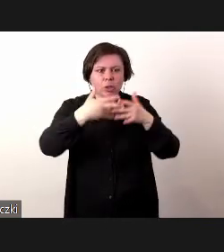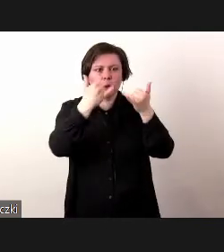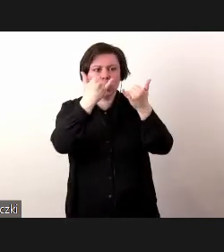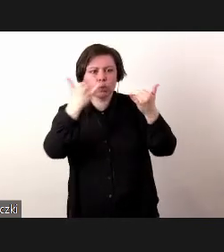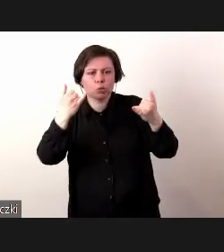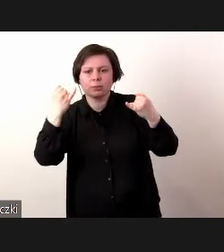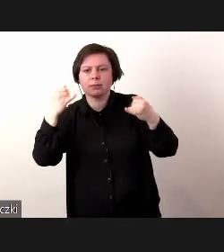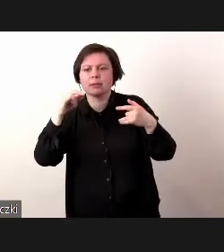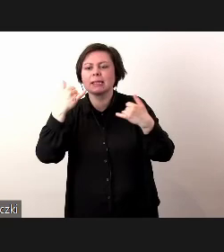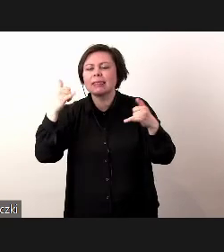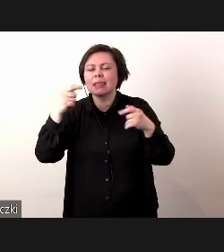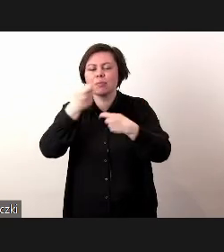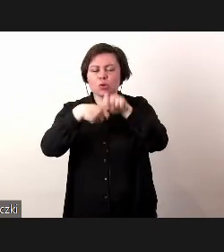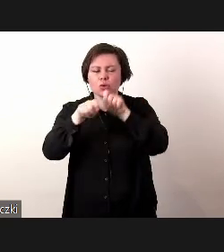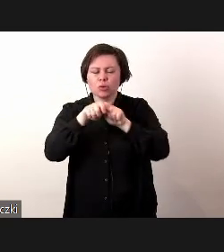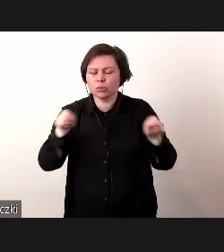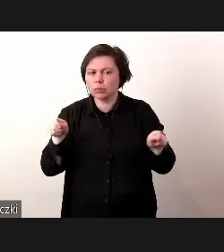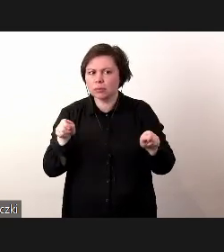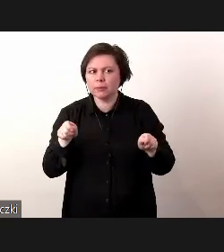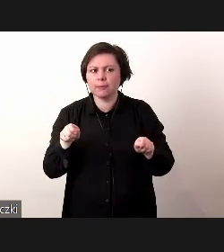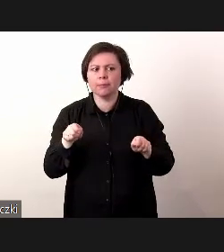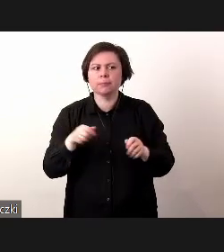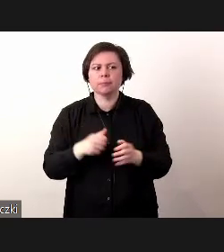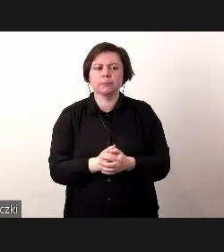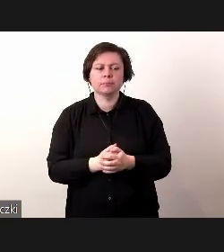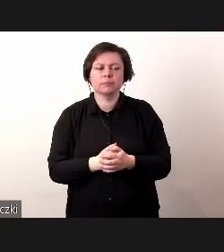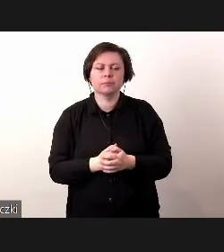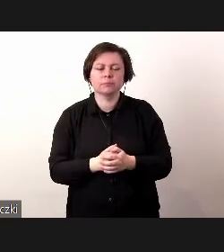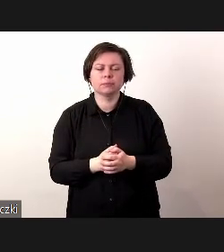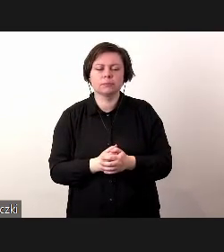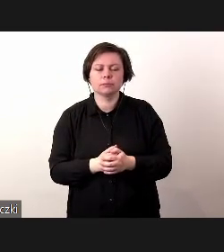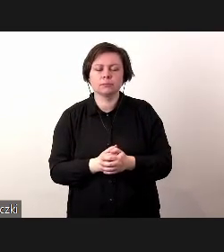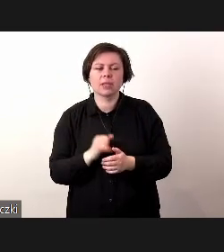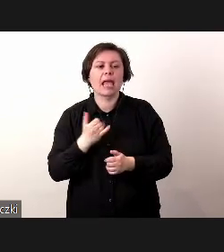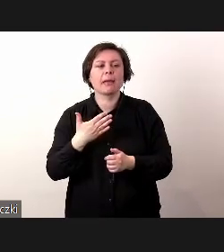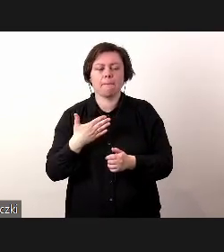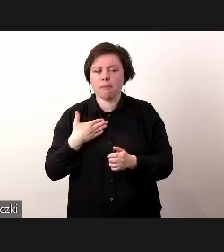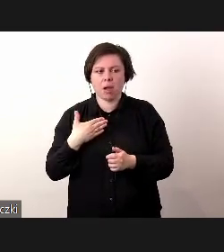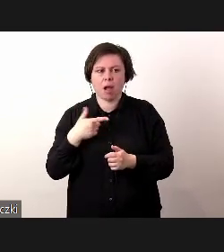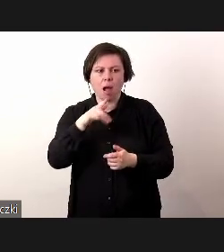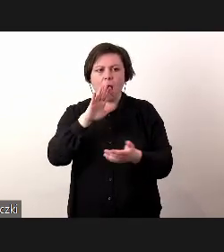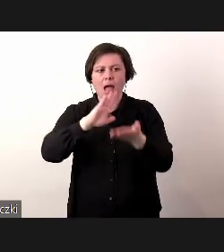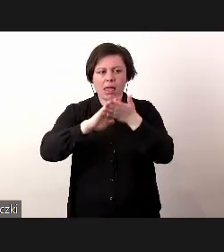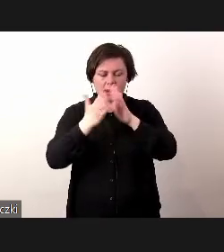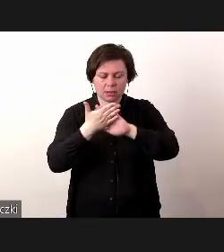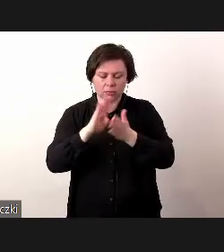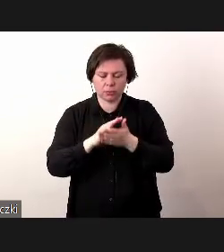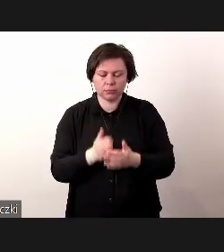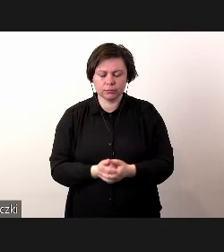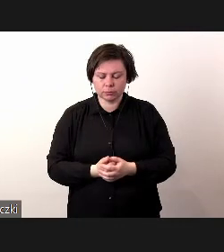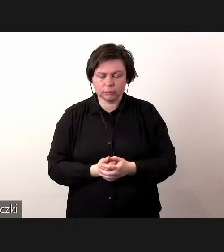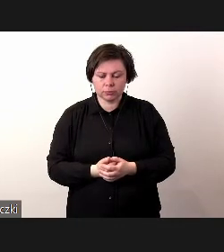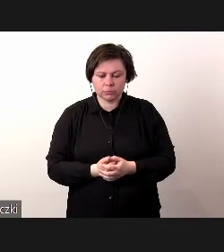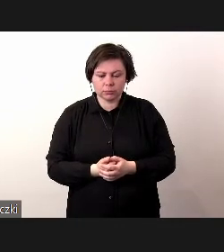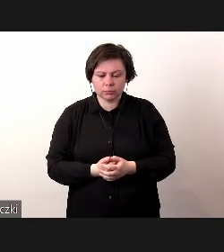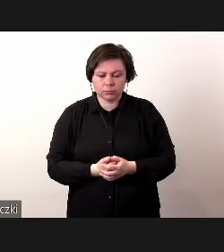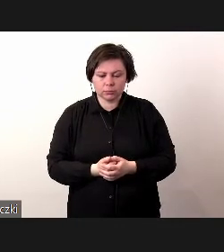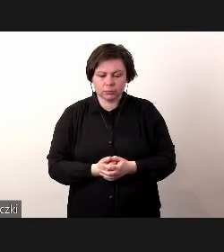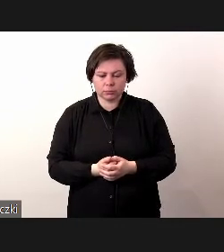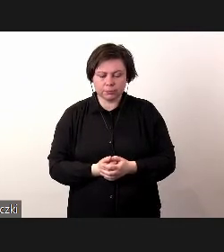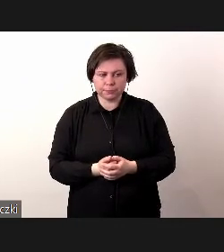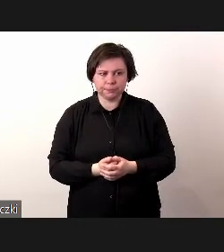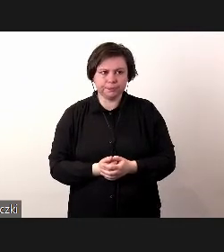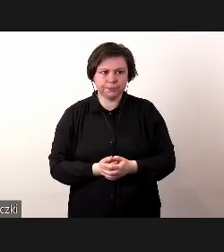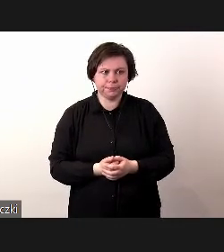różnymi innymi rozwiązaniami, które są na rynku. I teraz tak,